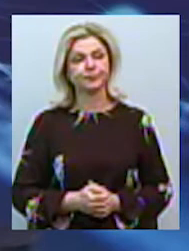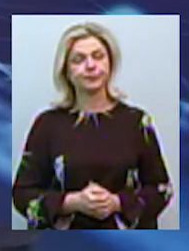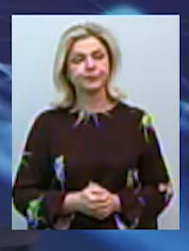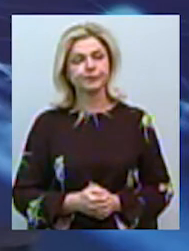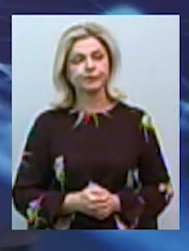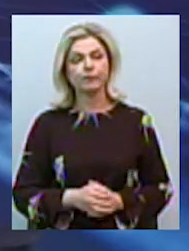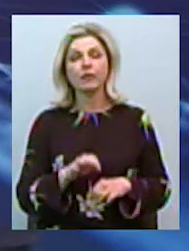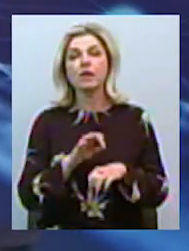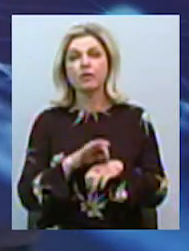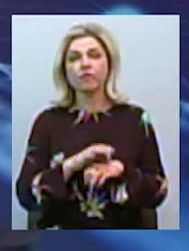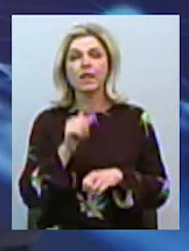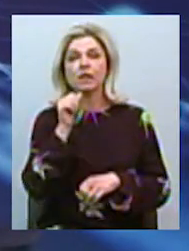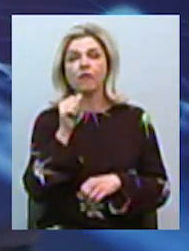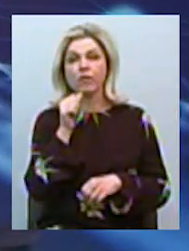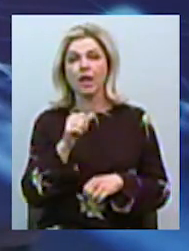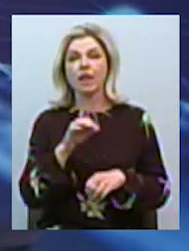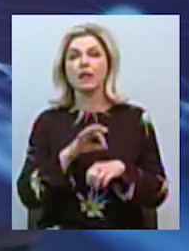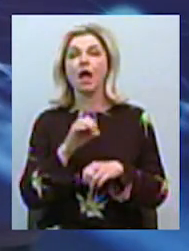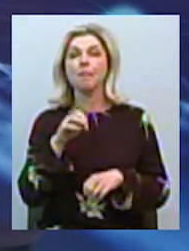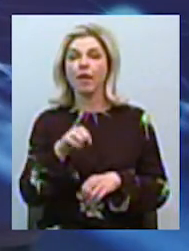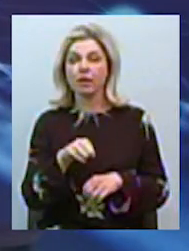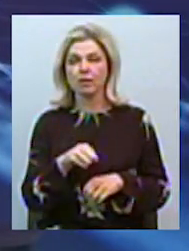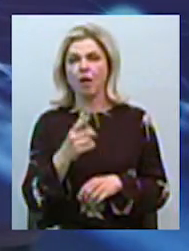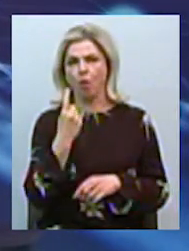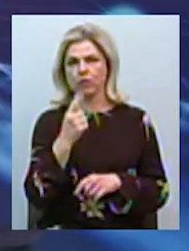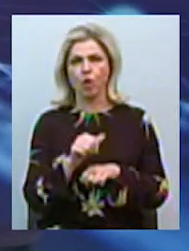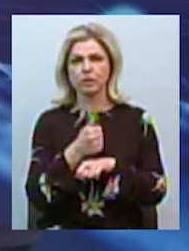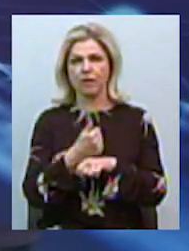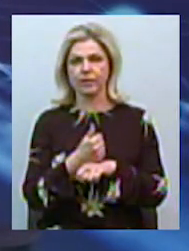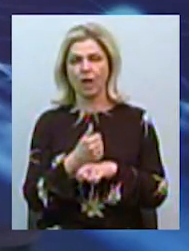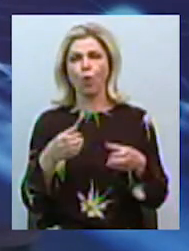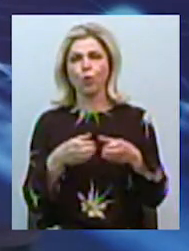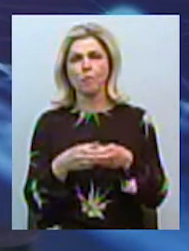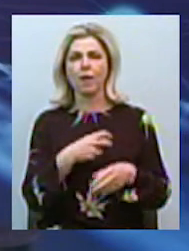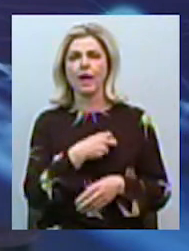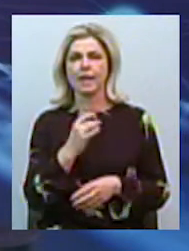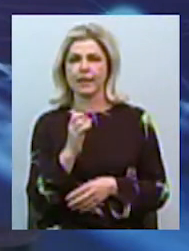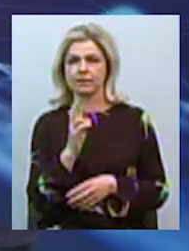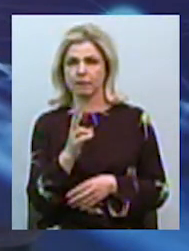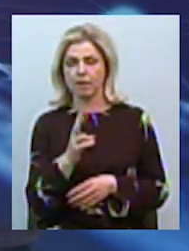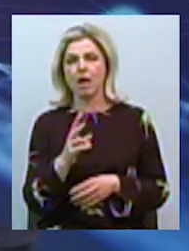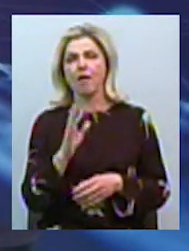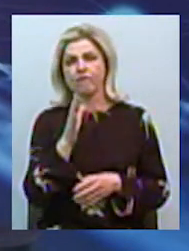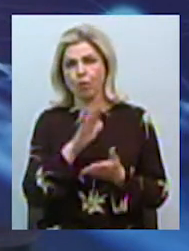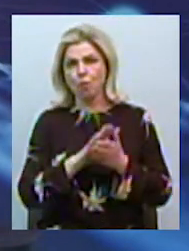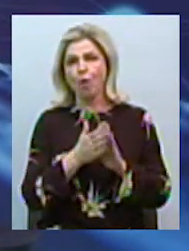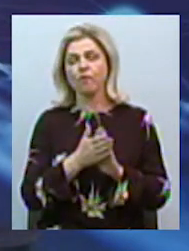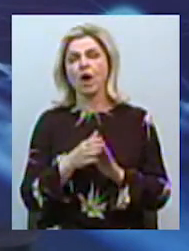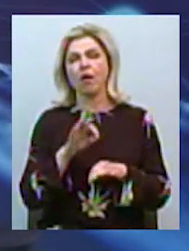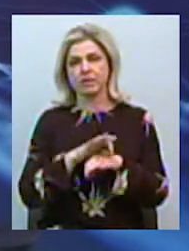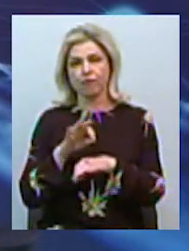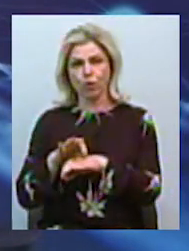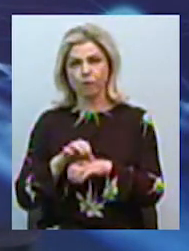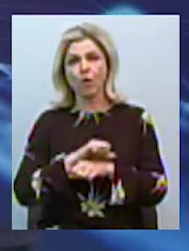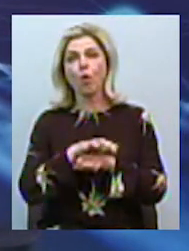Хворі на цукровий діабет складають одну з основних груп ризику в умовах пандемії коронавірусу COVID-19.